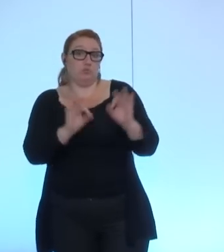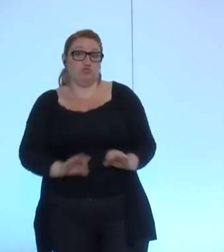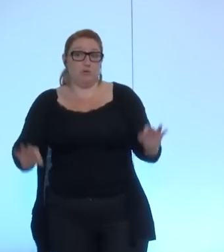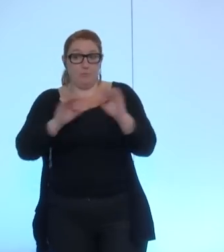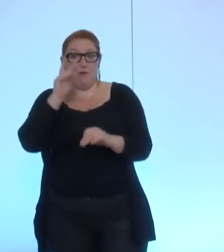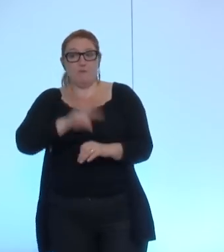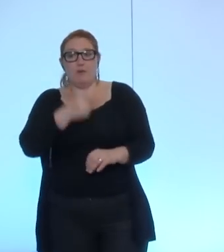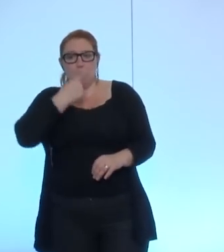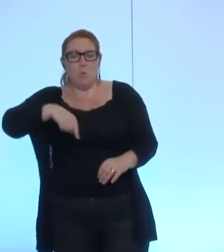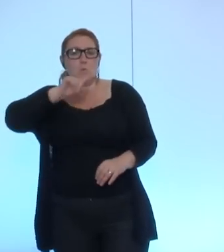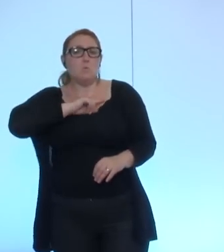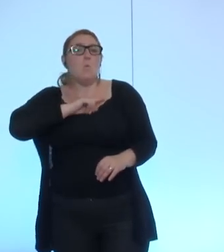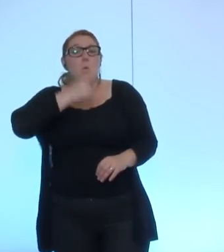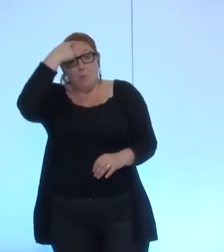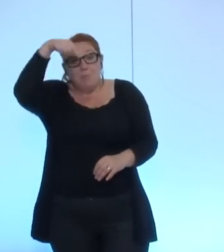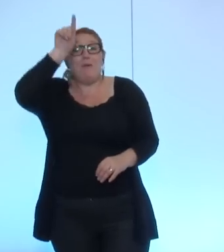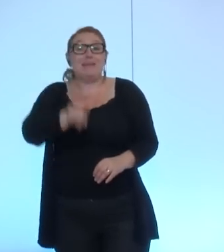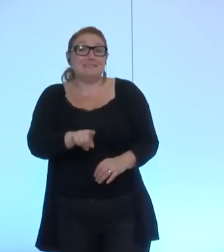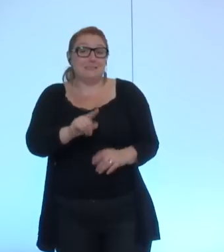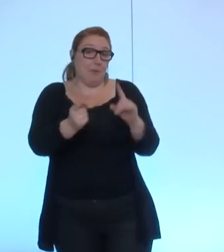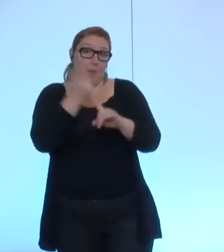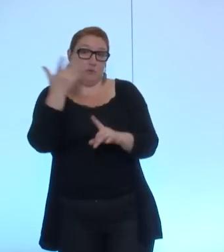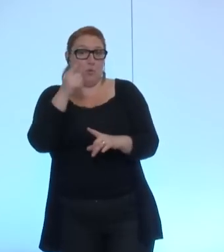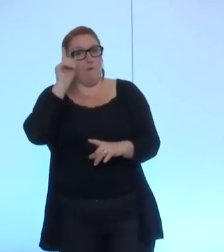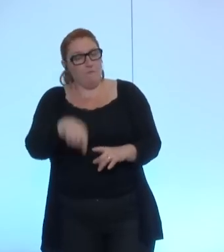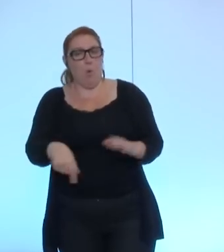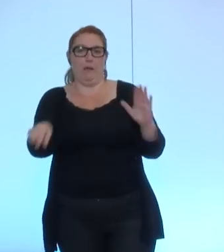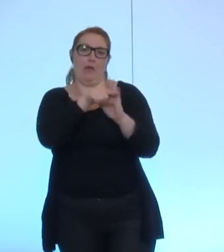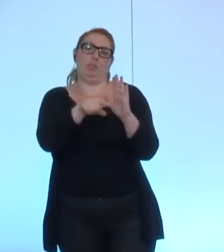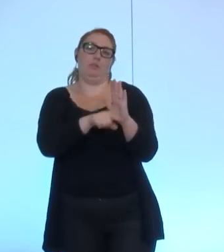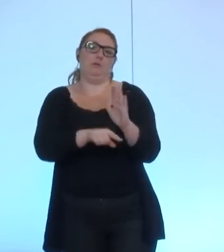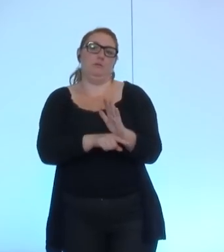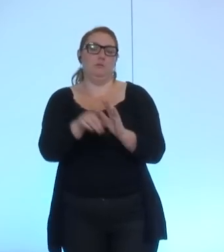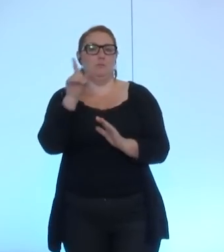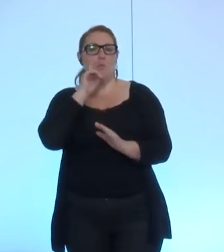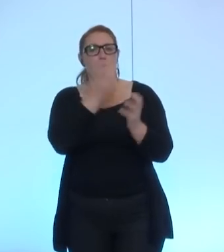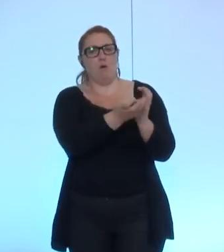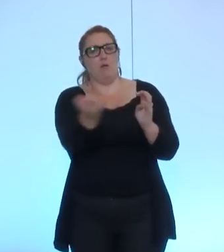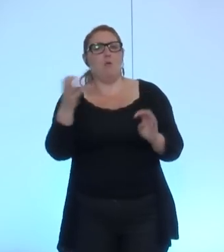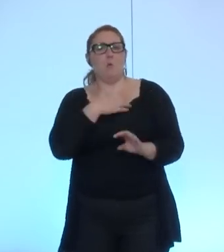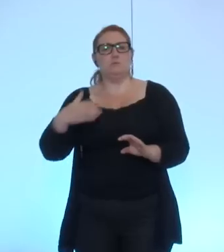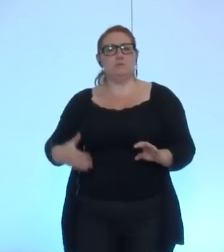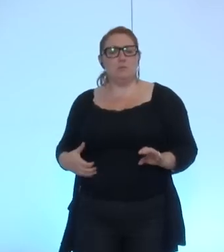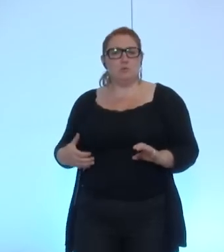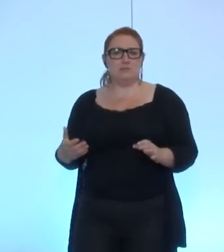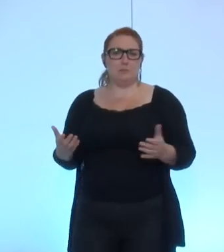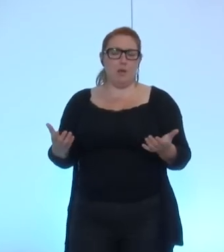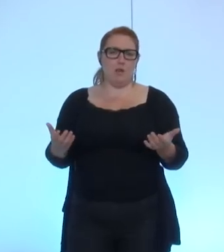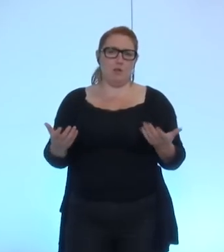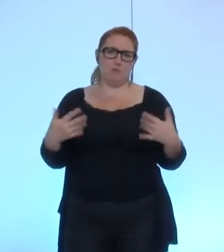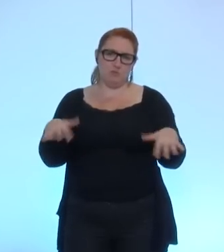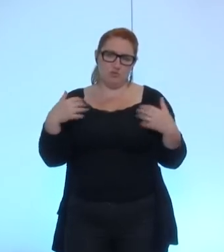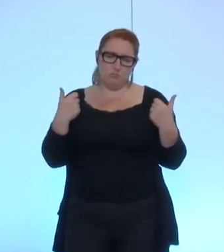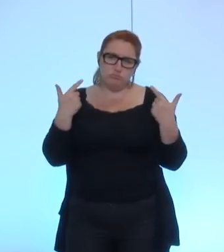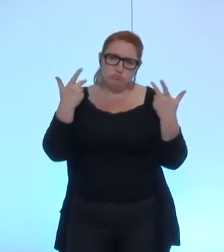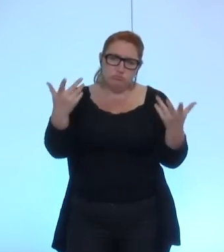cher à nos yeux était de poser un cadre puisque le conseil municipal a dû délibérer déjà de